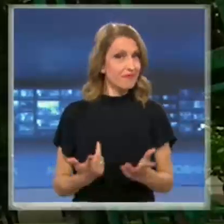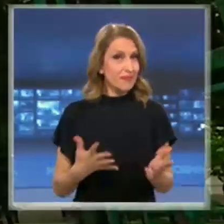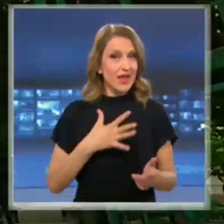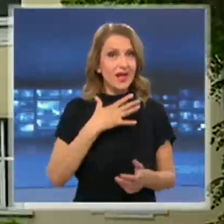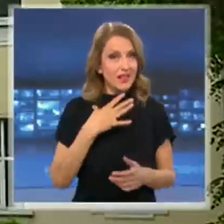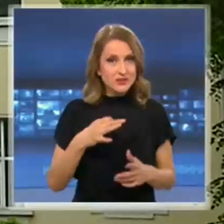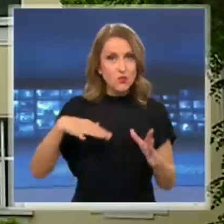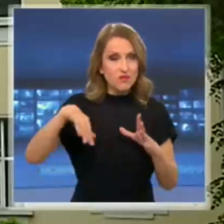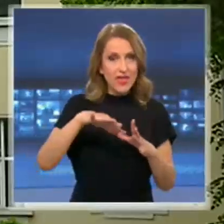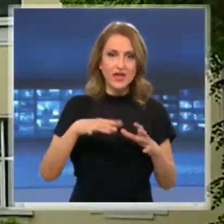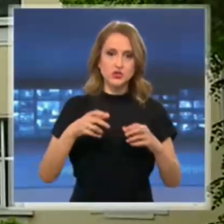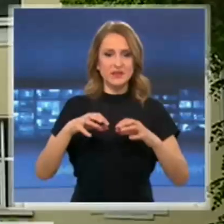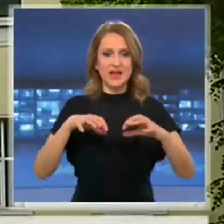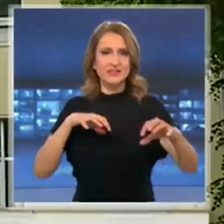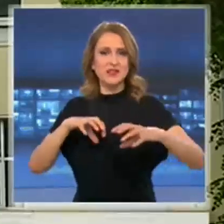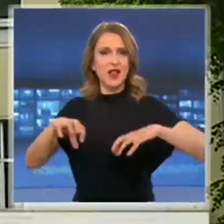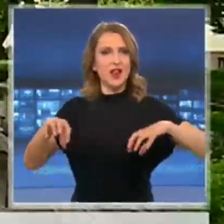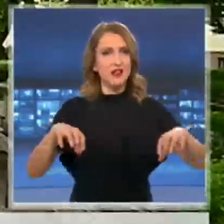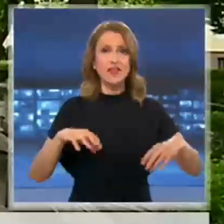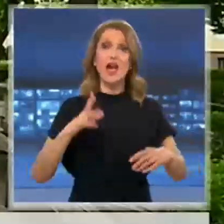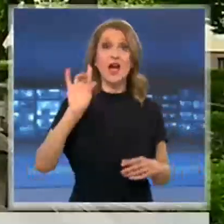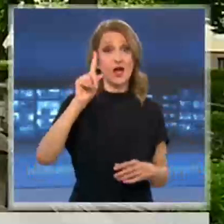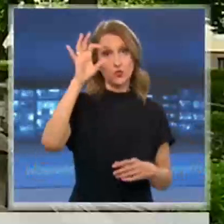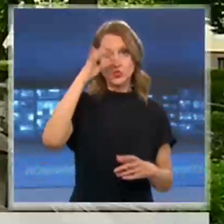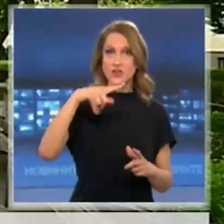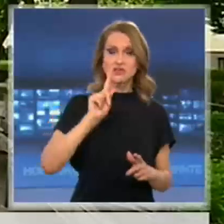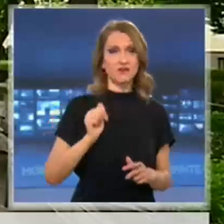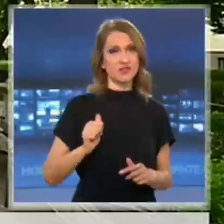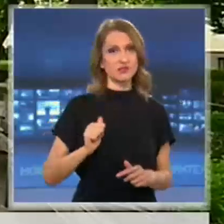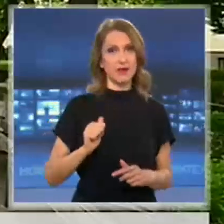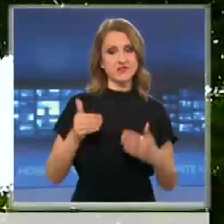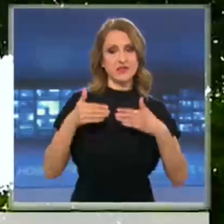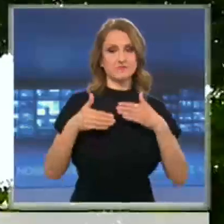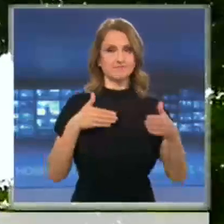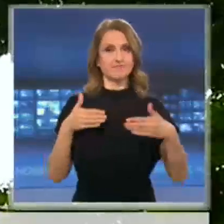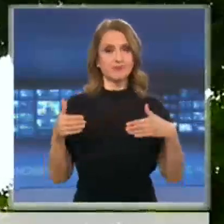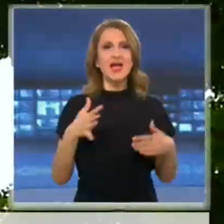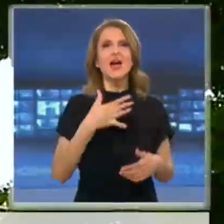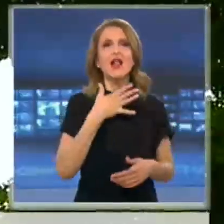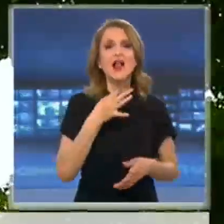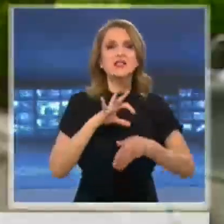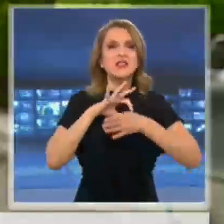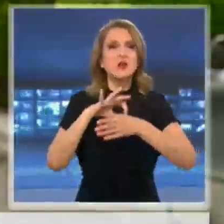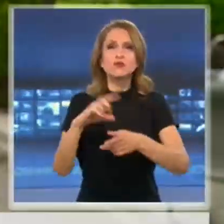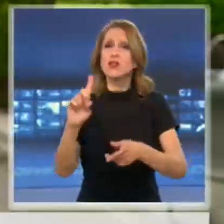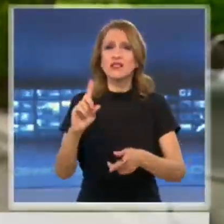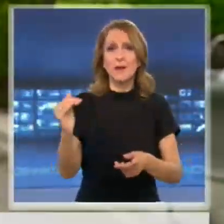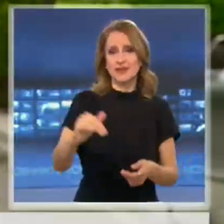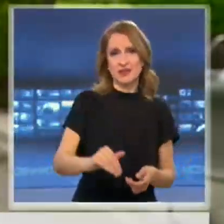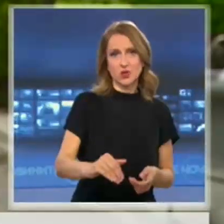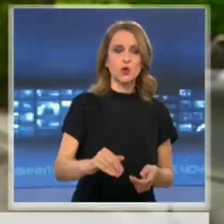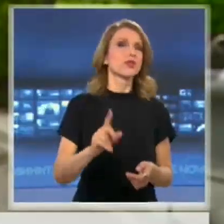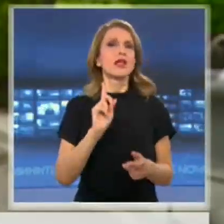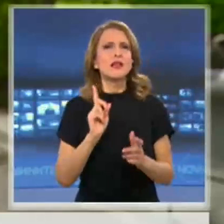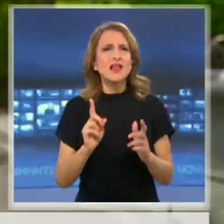ще бъдат разделени помежду си, а самите ученици ще трябва да спазват дистанция. И класните ръководители няма да имат право да присъстват. Максимално да